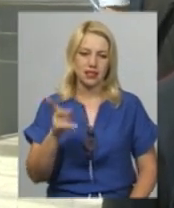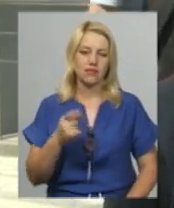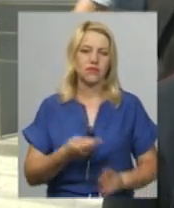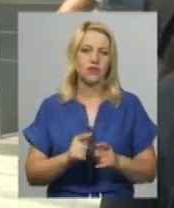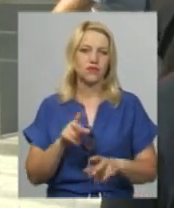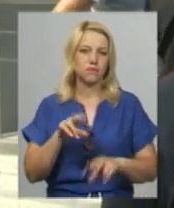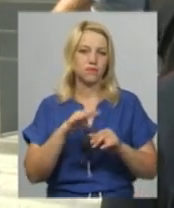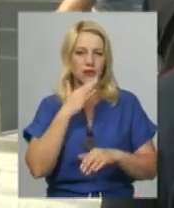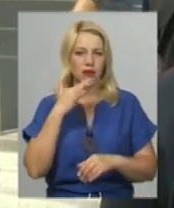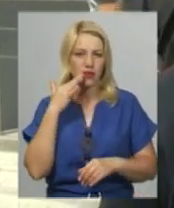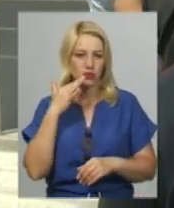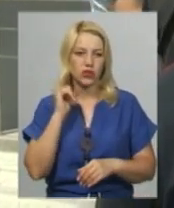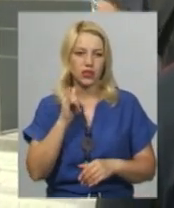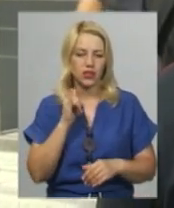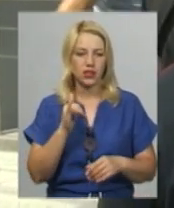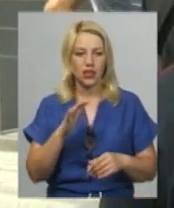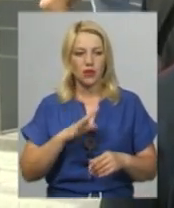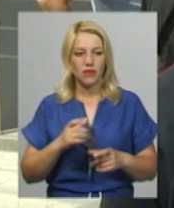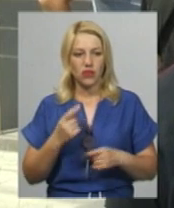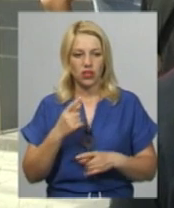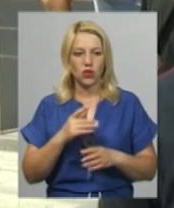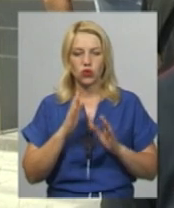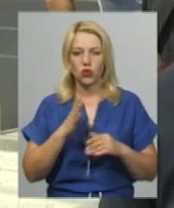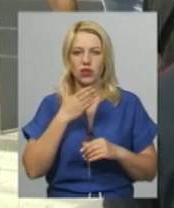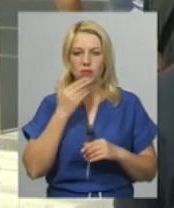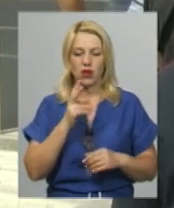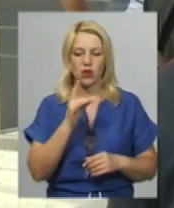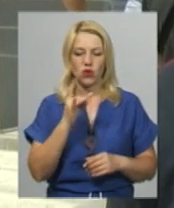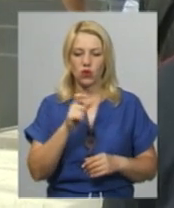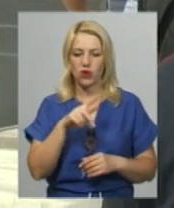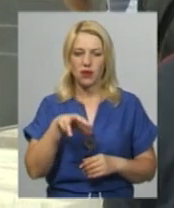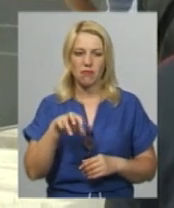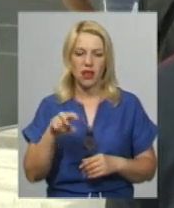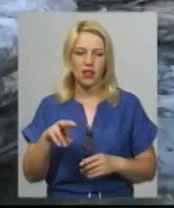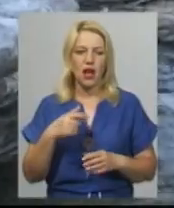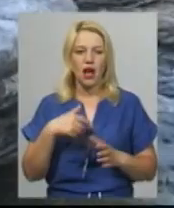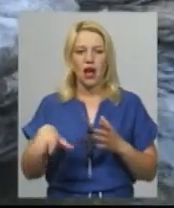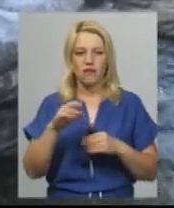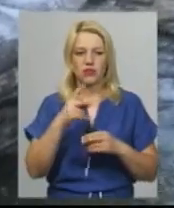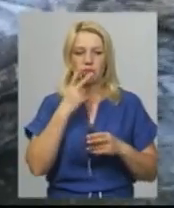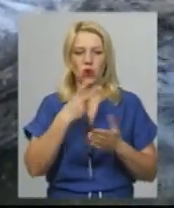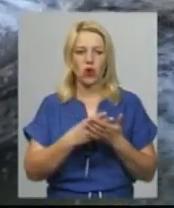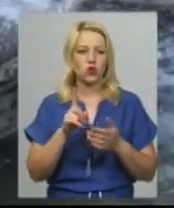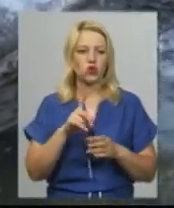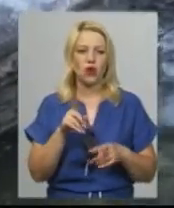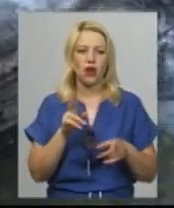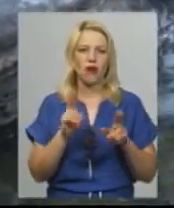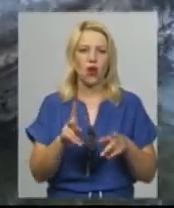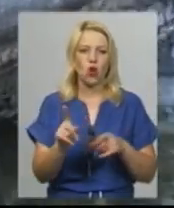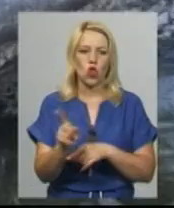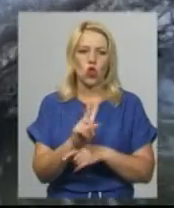Мінділеєва була виявлена. Вони говорять тільки, що вони використовують крахмал. А ви ще скидув, все в нормах, в межах норми. Ви подивіться, що тут робиться.